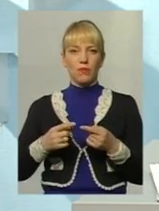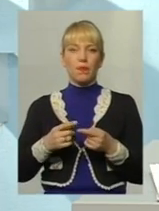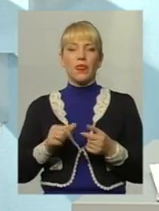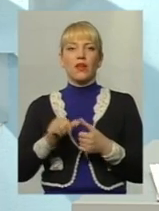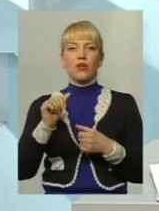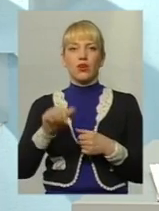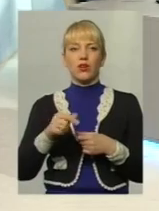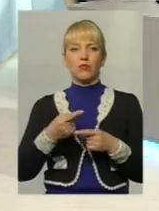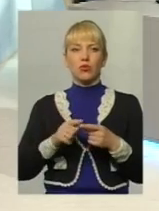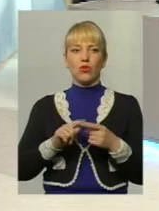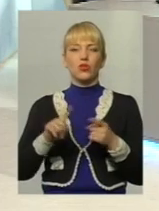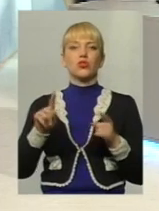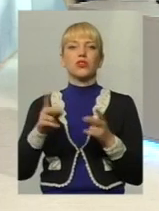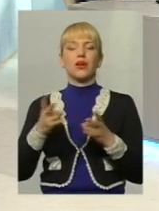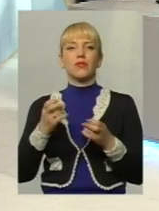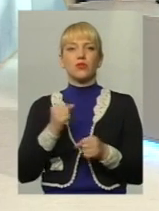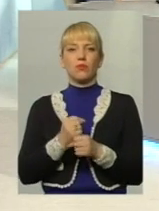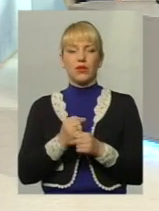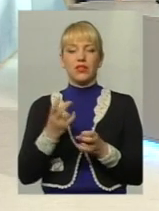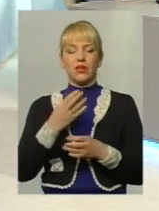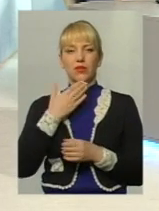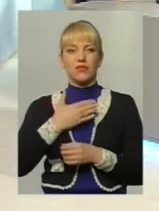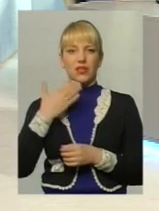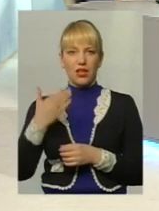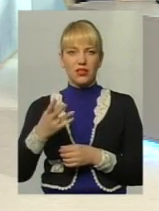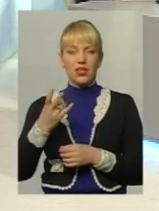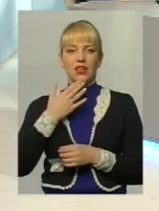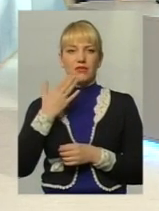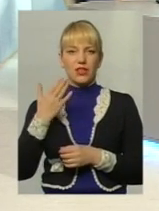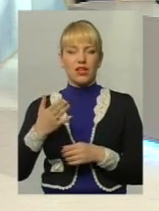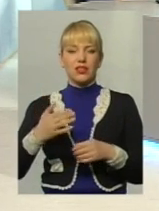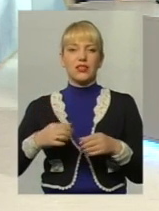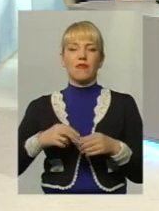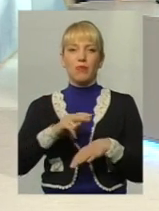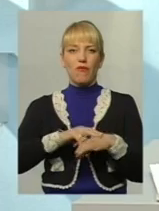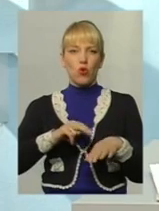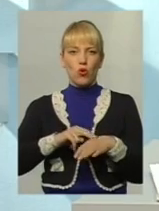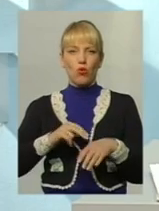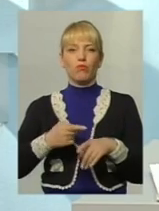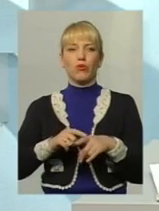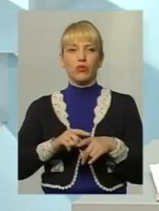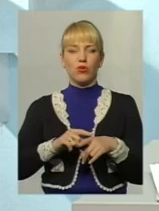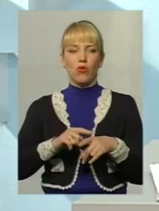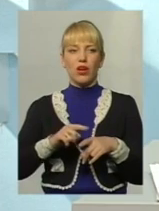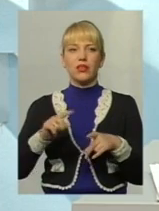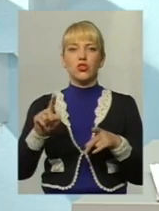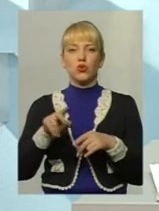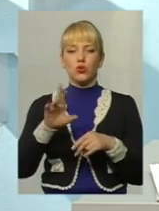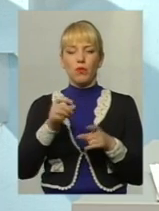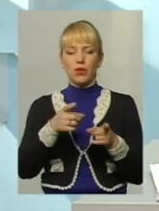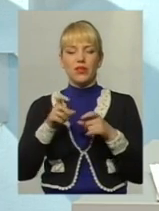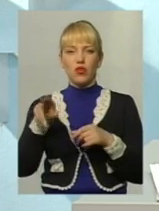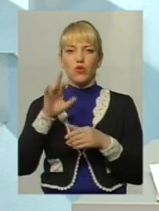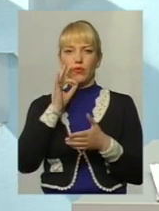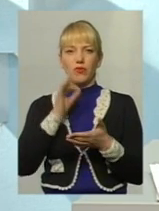Що потрібно зробити? Звертатися в правоохоронні органи, в поліцію, щодо притягнення до